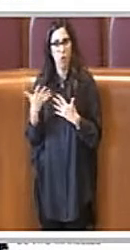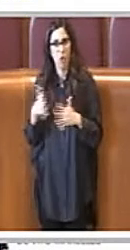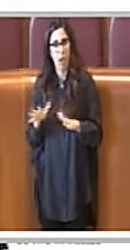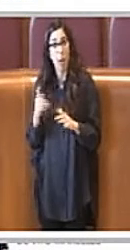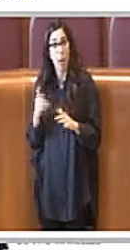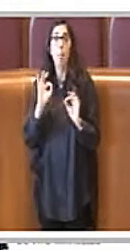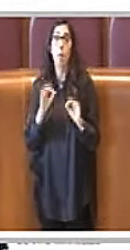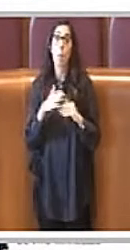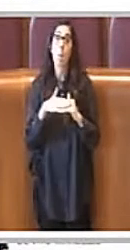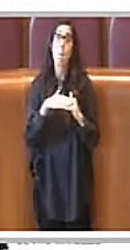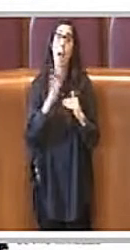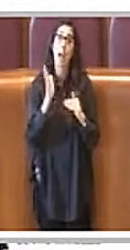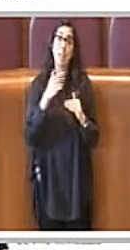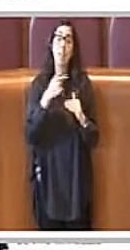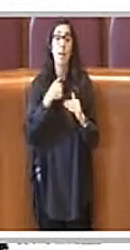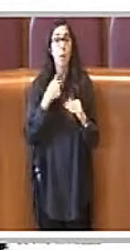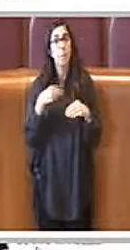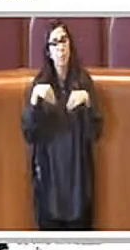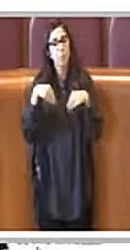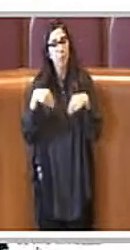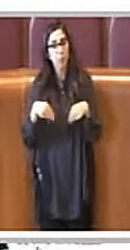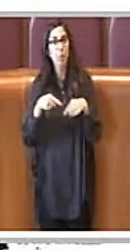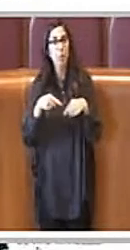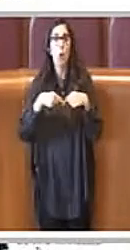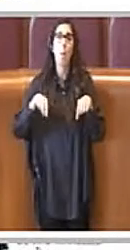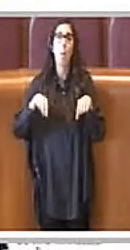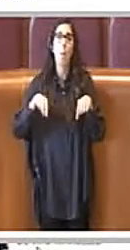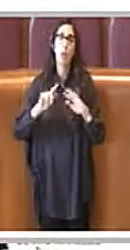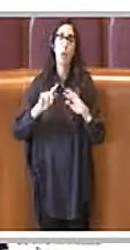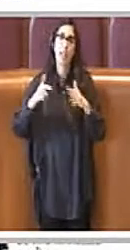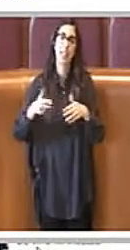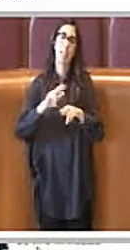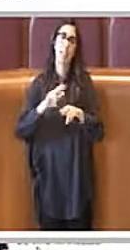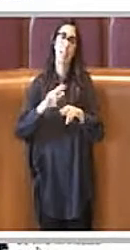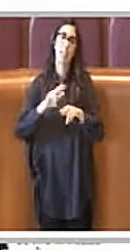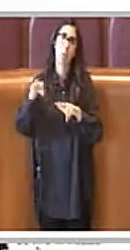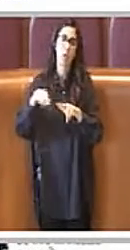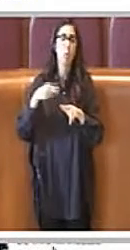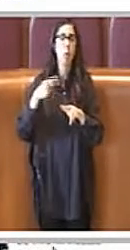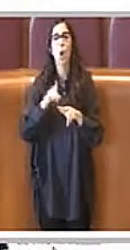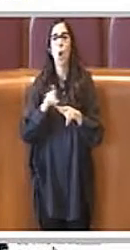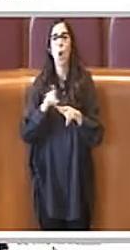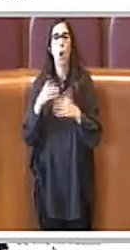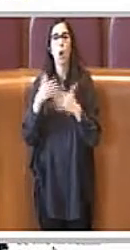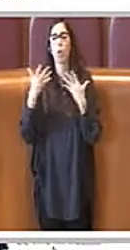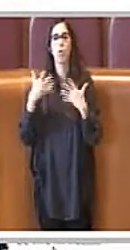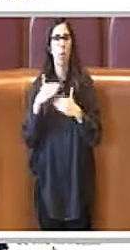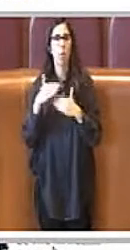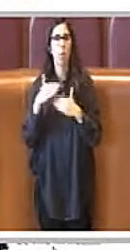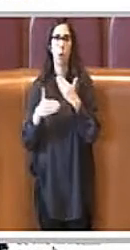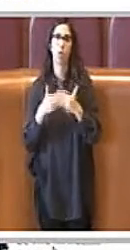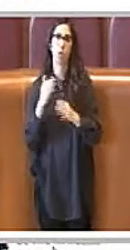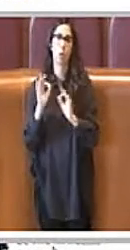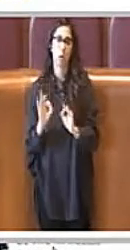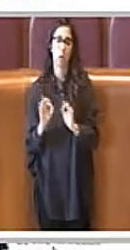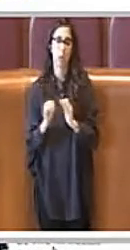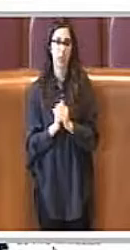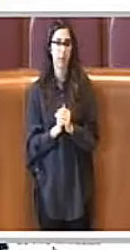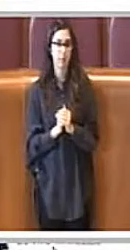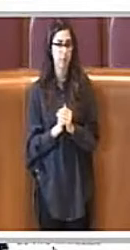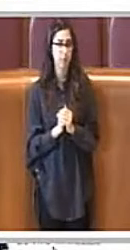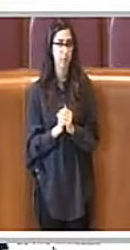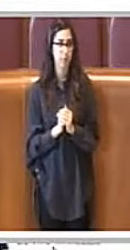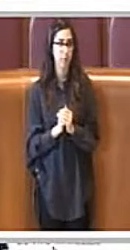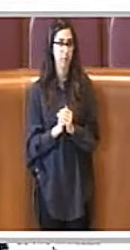partecipato a una commissione in settimo municipio E stanno mettendo in pratica questa procedura Si